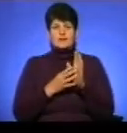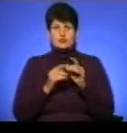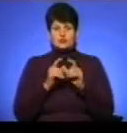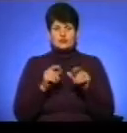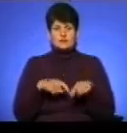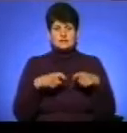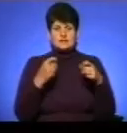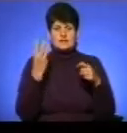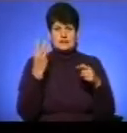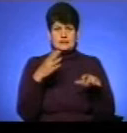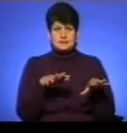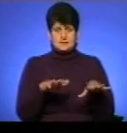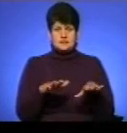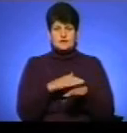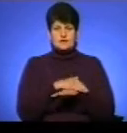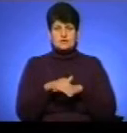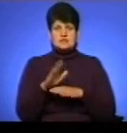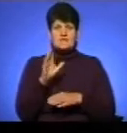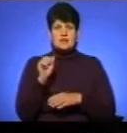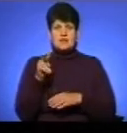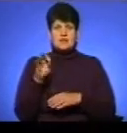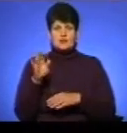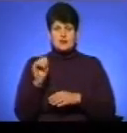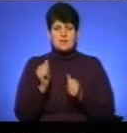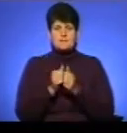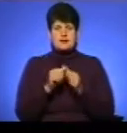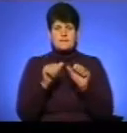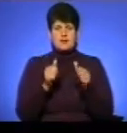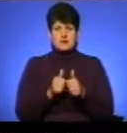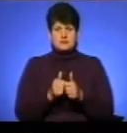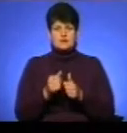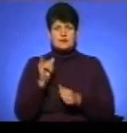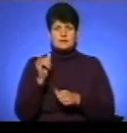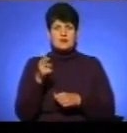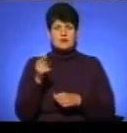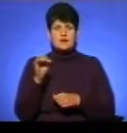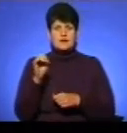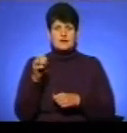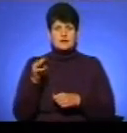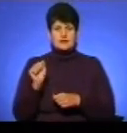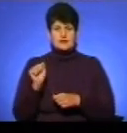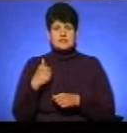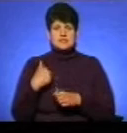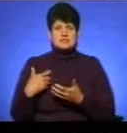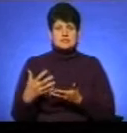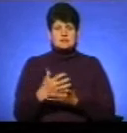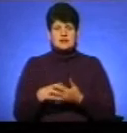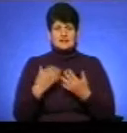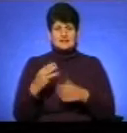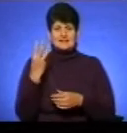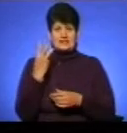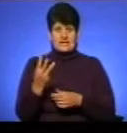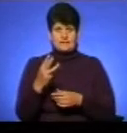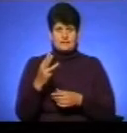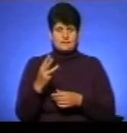третєї локації, що знаходиться на вулиці Валовії, біля пам'ятника краєзнавцю Ігорю Гереті. «Ми зібрали вже три фішки.